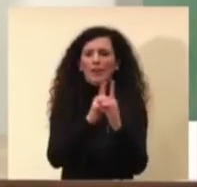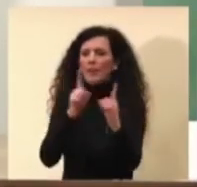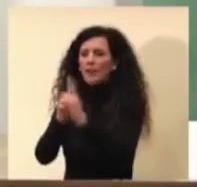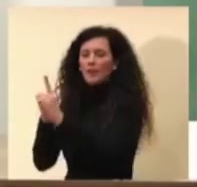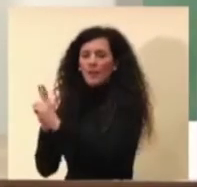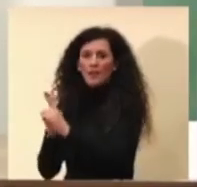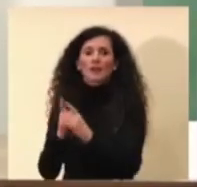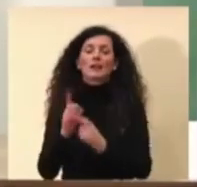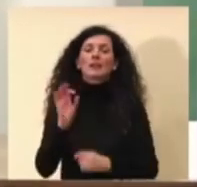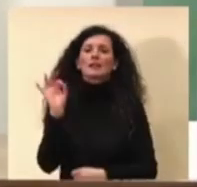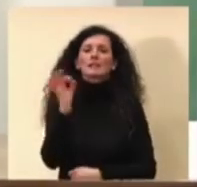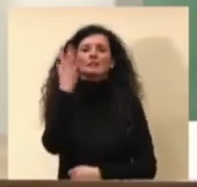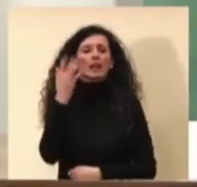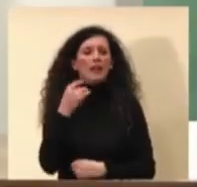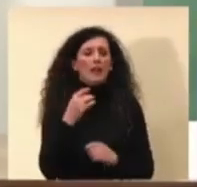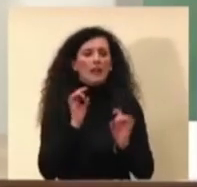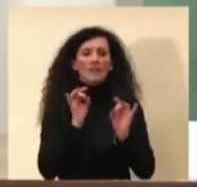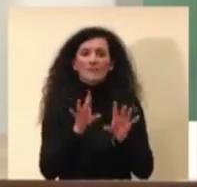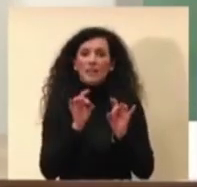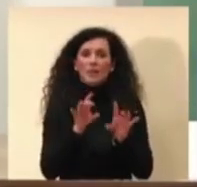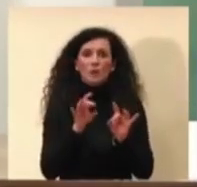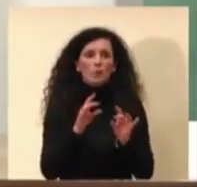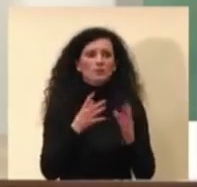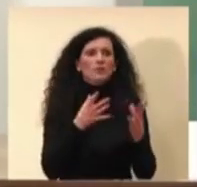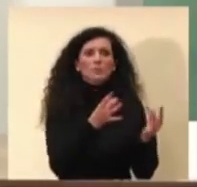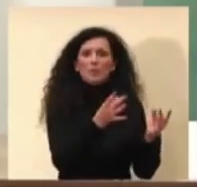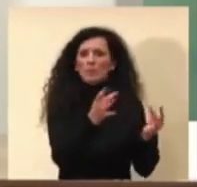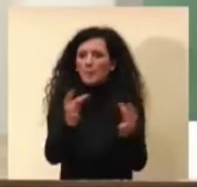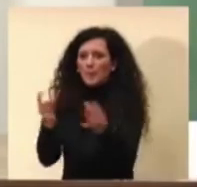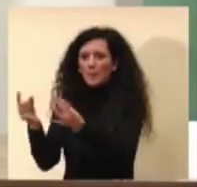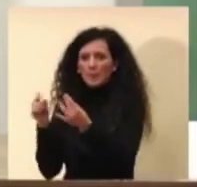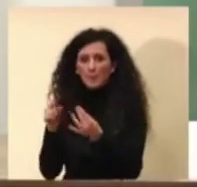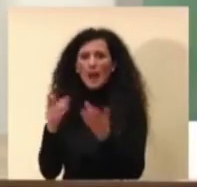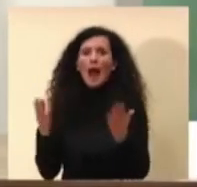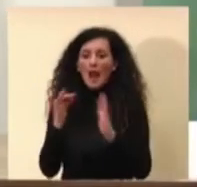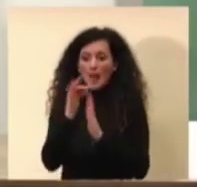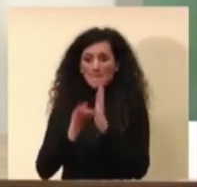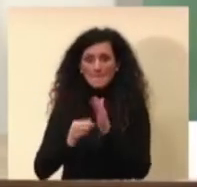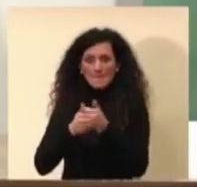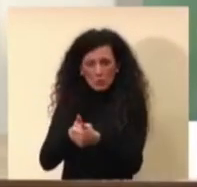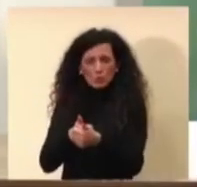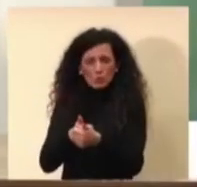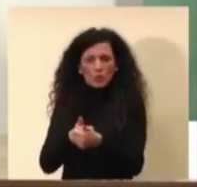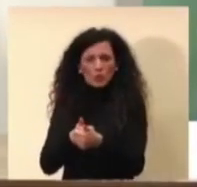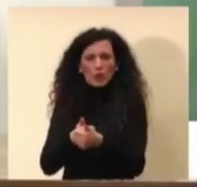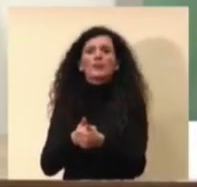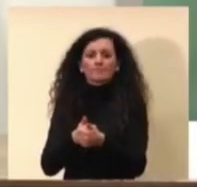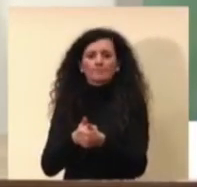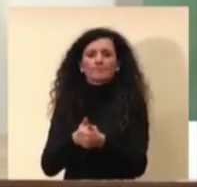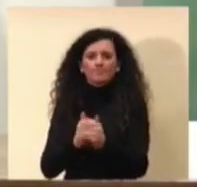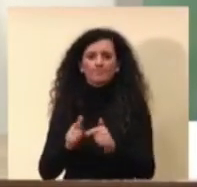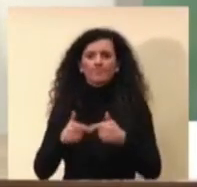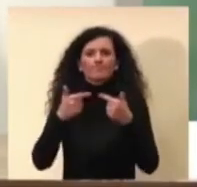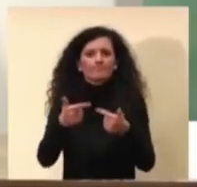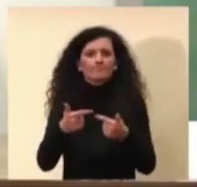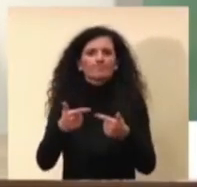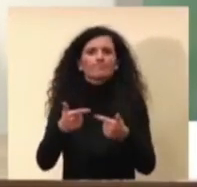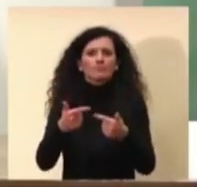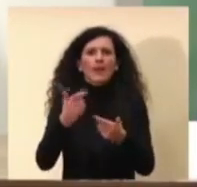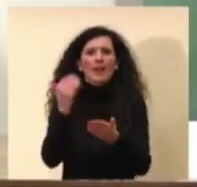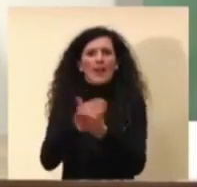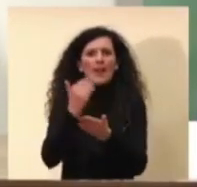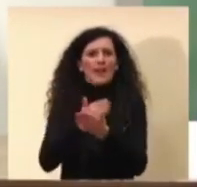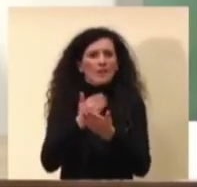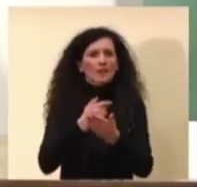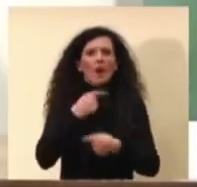acquisisce un vantaggio competitivo, le misure devono fare in modo di contenere quel vantaggio competitivo. Quindi laddove